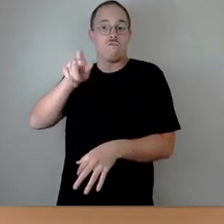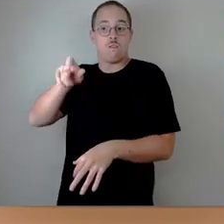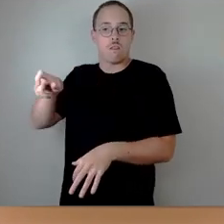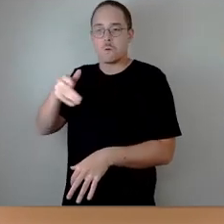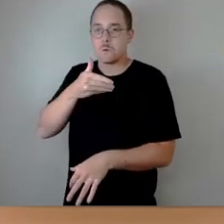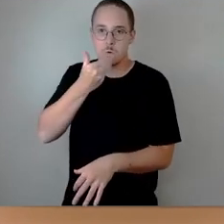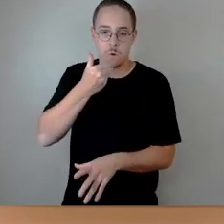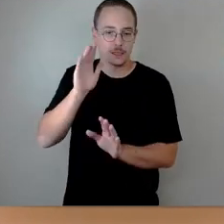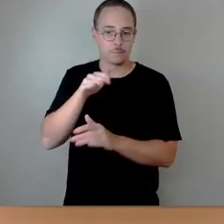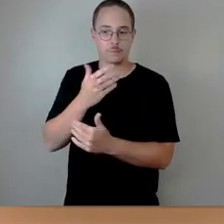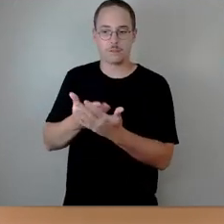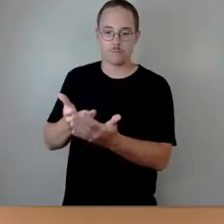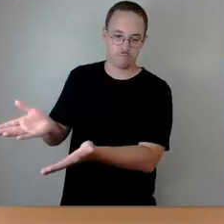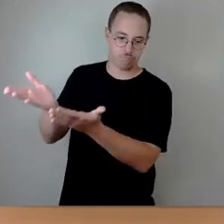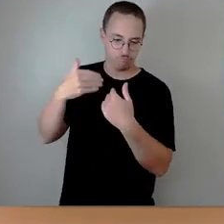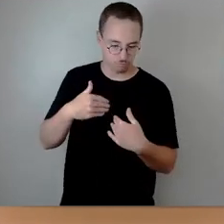bitte ich jetzt um das Stimmzeichen.